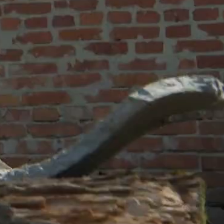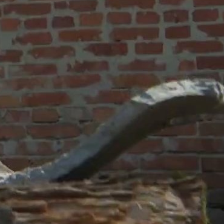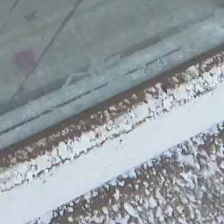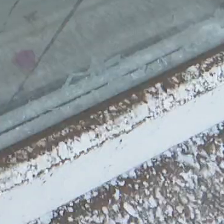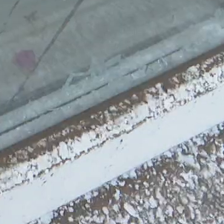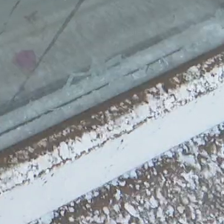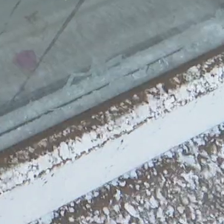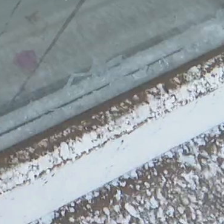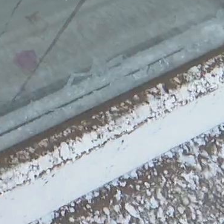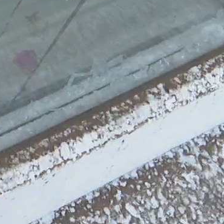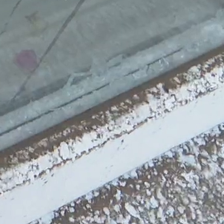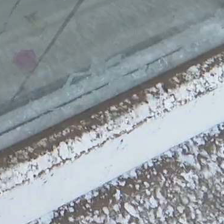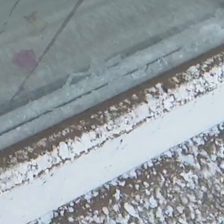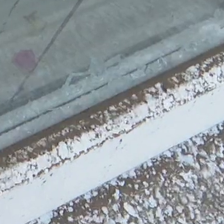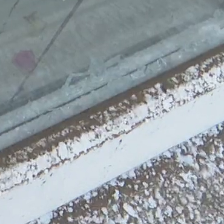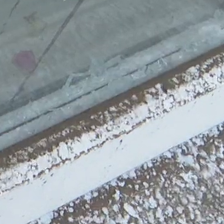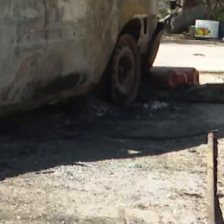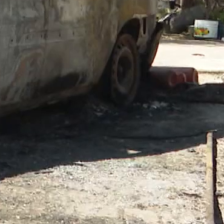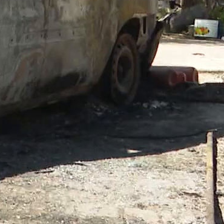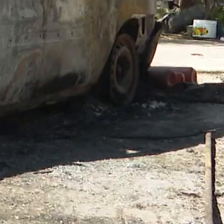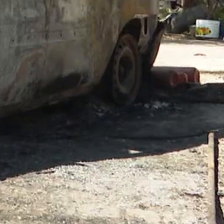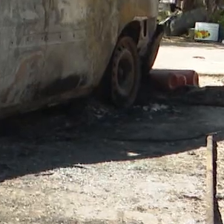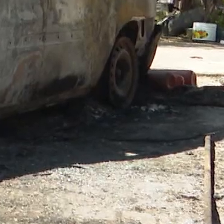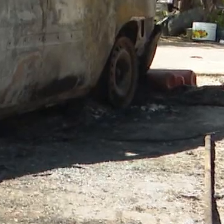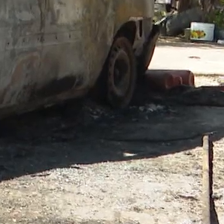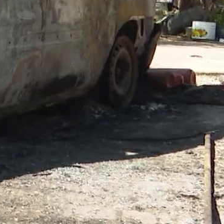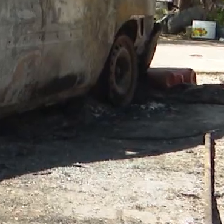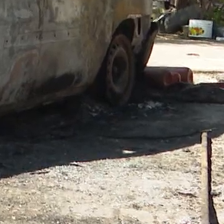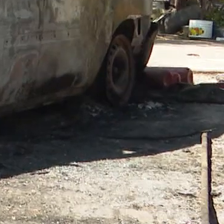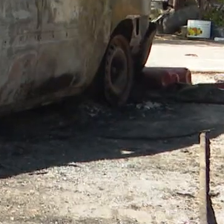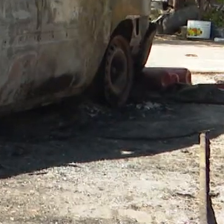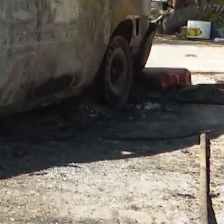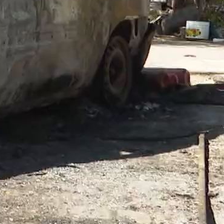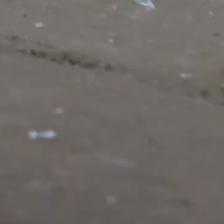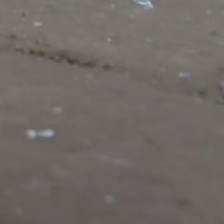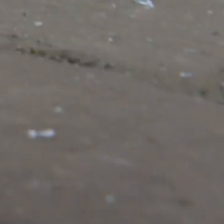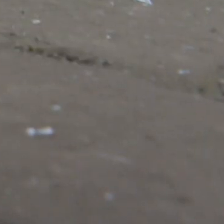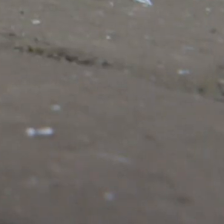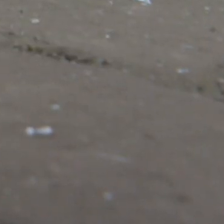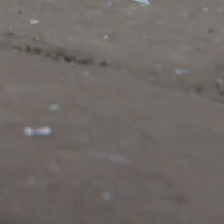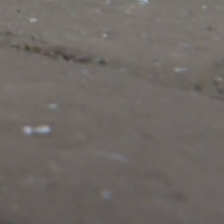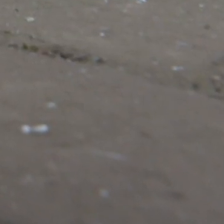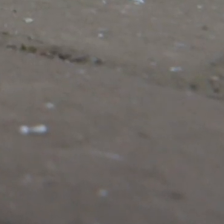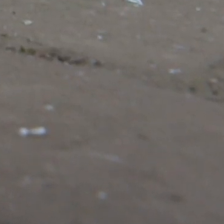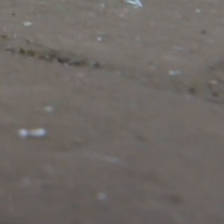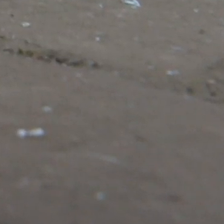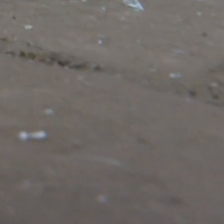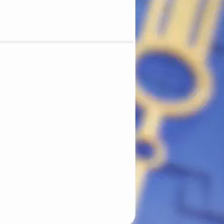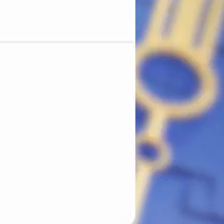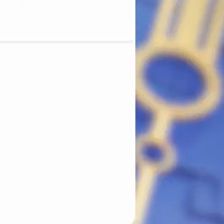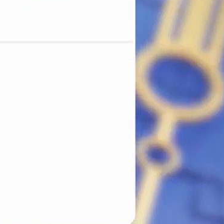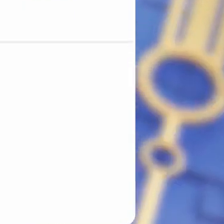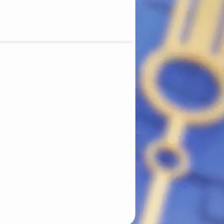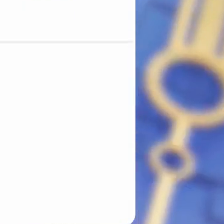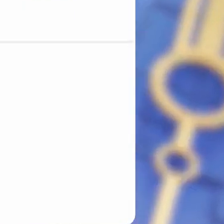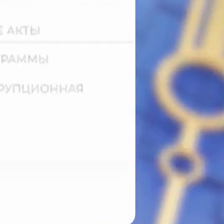Министерство имущественных и земельных отношений, чтобы безвозмездно вернуть в собственность свои старые жилые помещения и участки. Ознакомиться